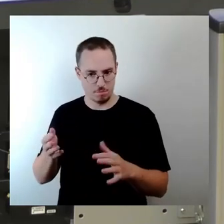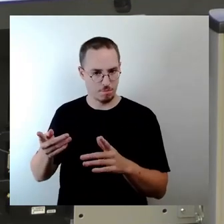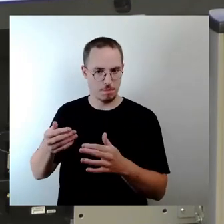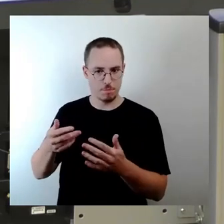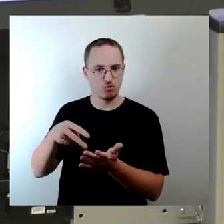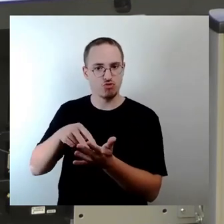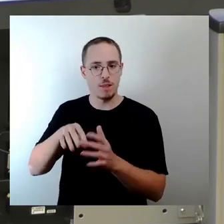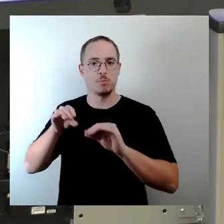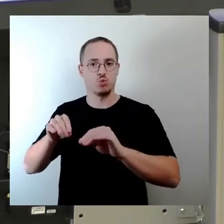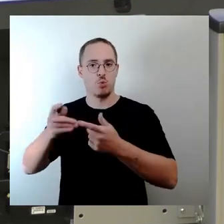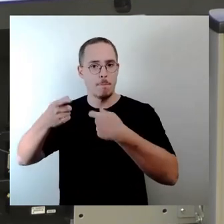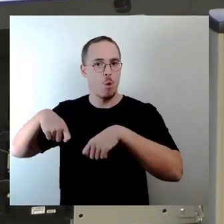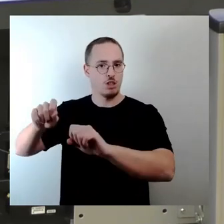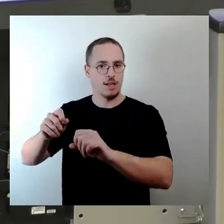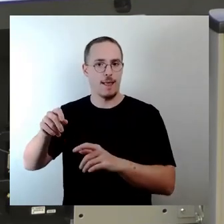nach § 8.